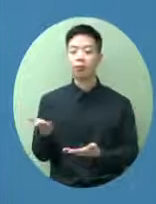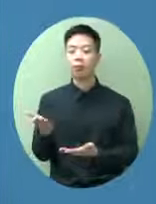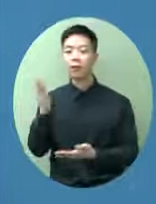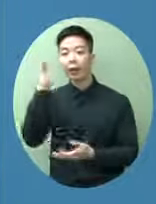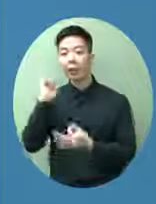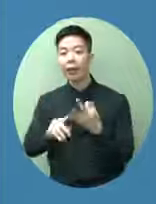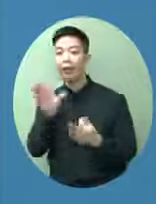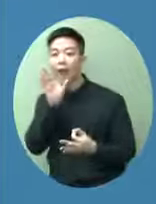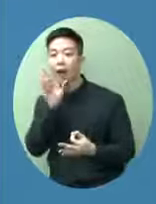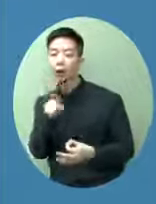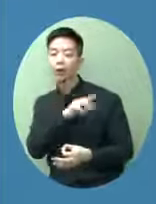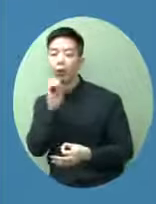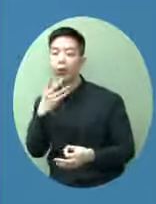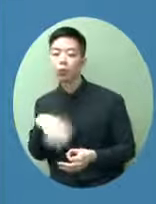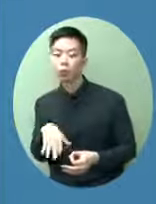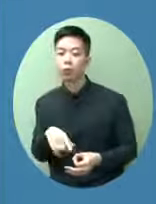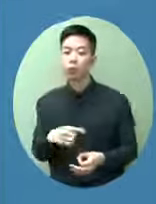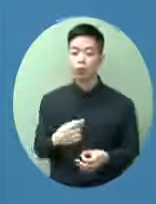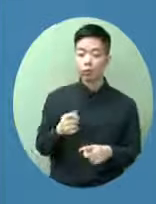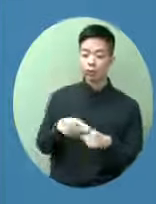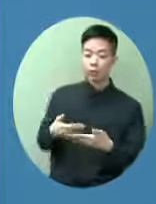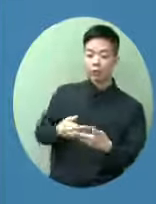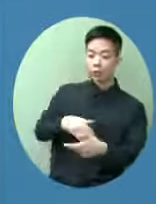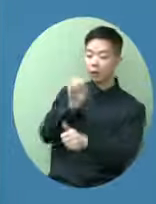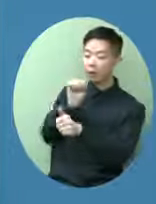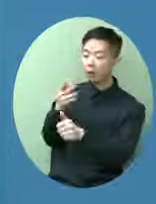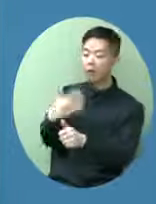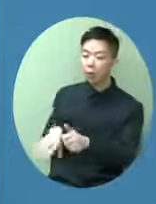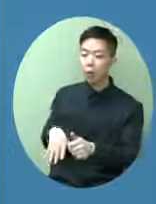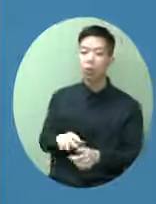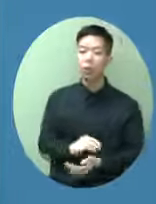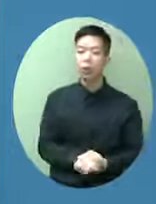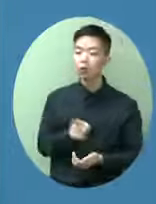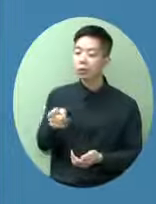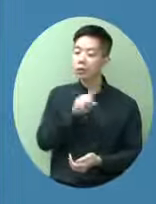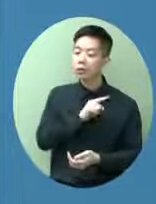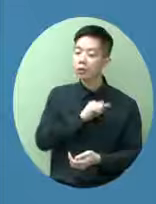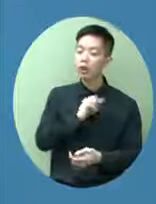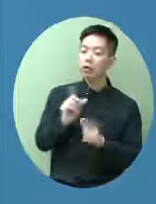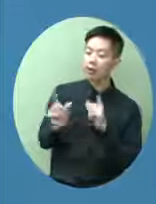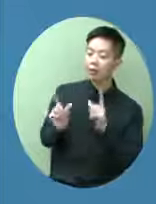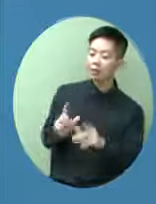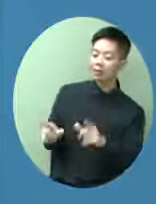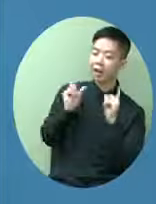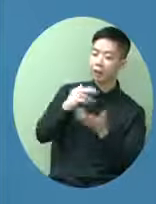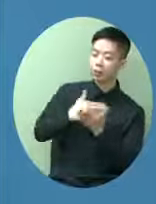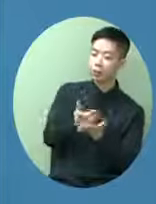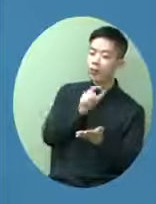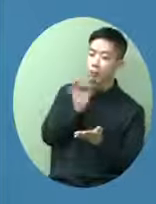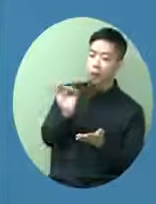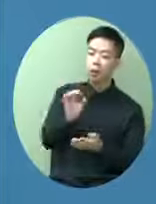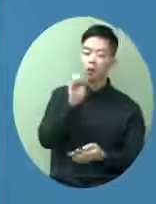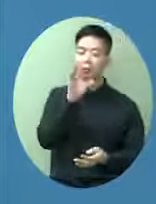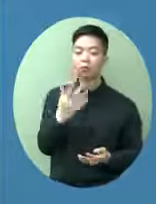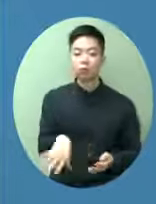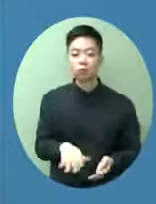提供了我們掌握資料給他回歸一些意見我們這樣看你有甚麼想申述呢所以這件事